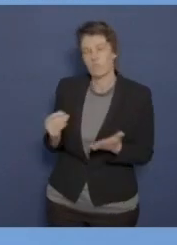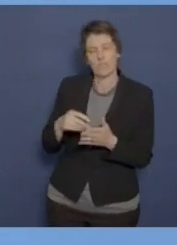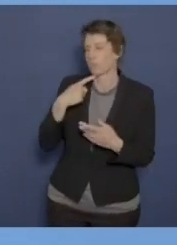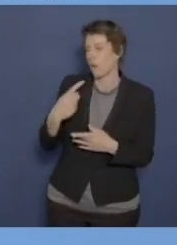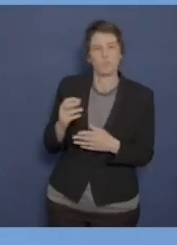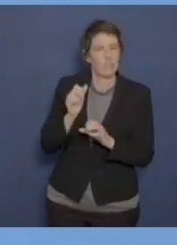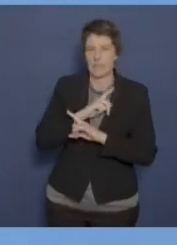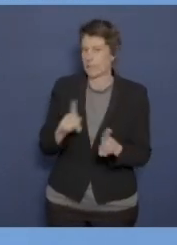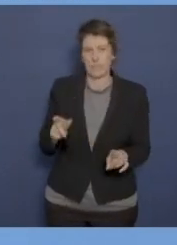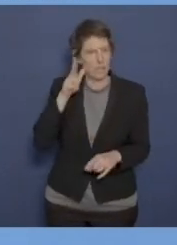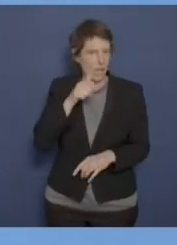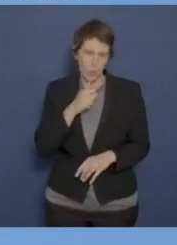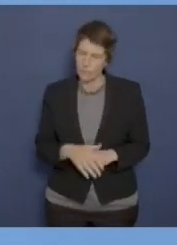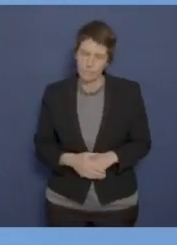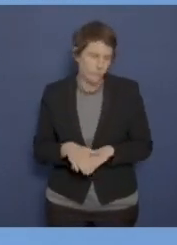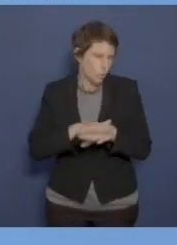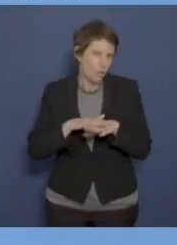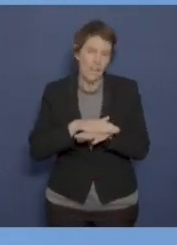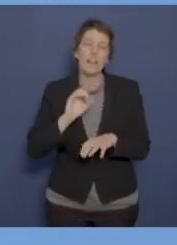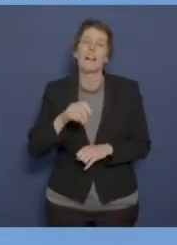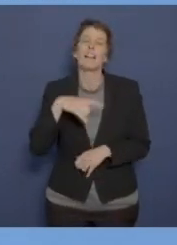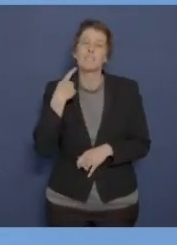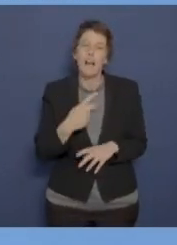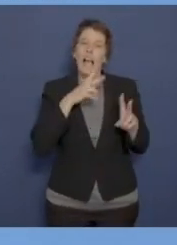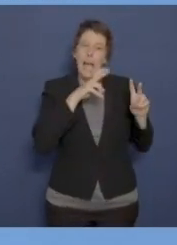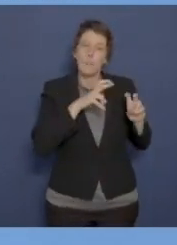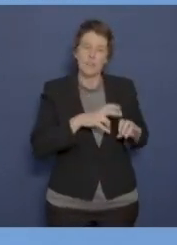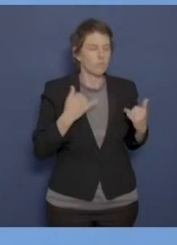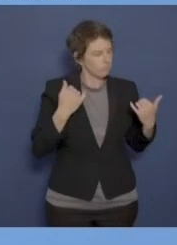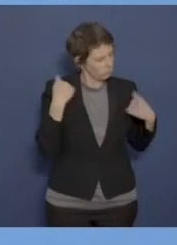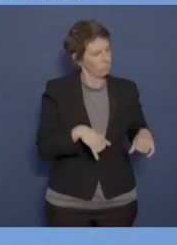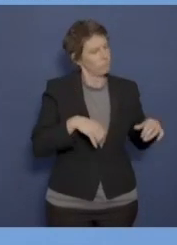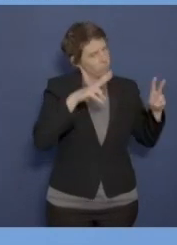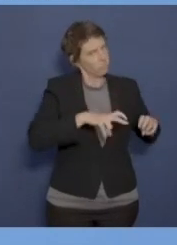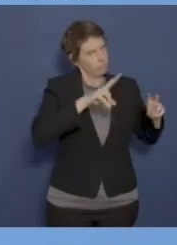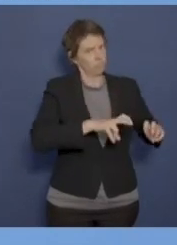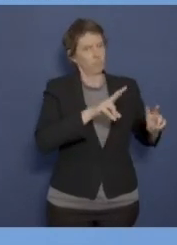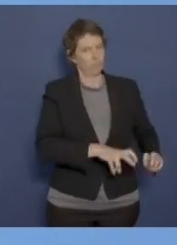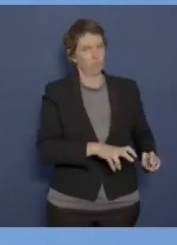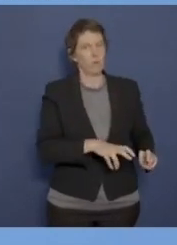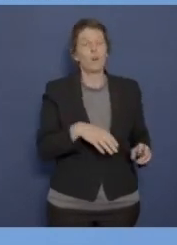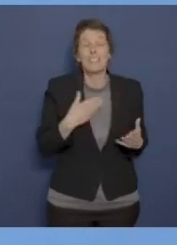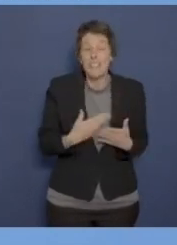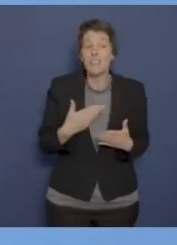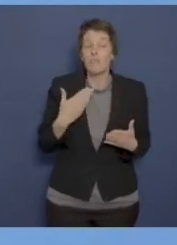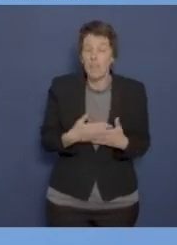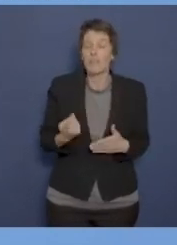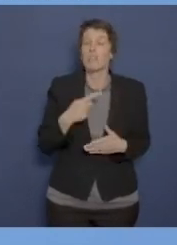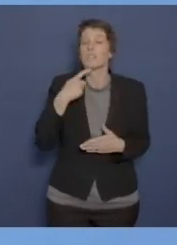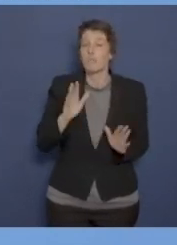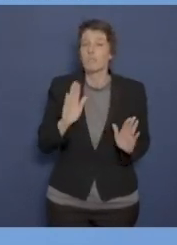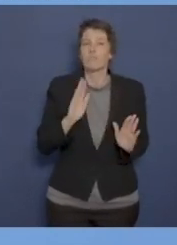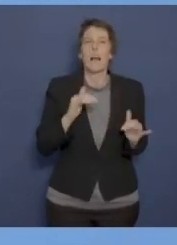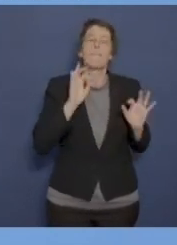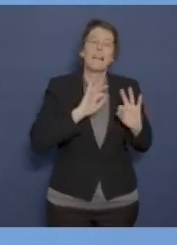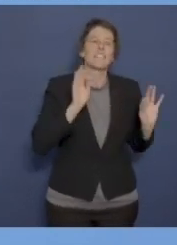Aussage hertreffen. Herr Jung, ich kann Ihnen nur sagen, dass wir da die Ermittlungen sehr stringent durchführen werden. Und aus diesem Grund die Erwägung getroffen wurde, den Zug